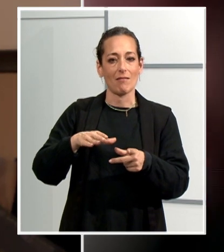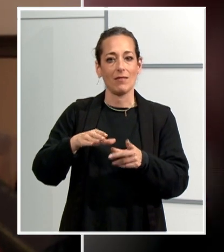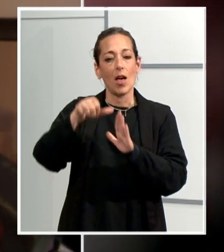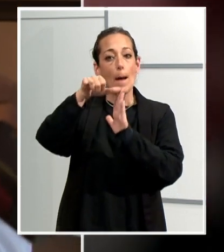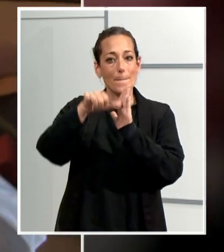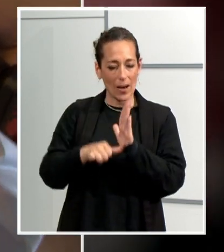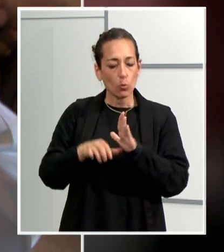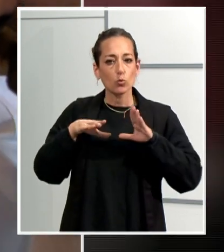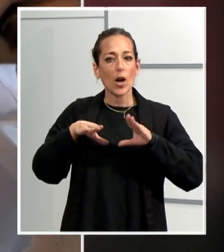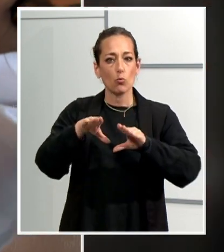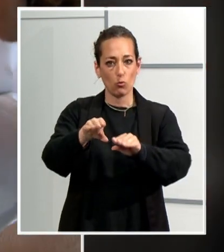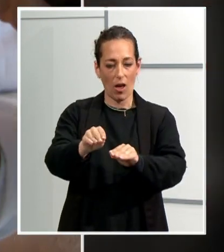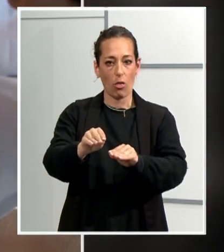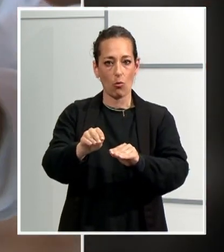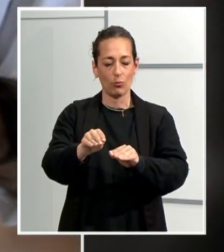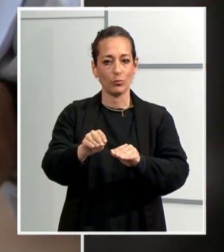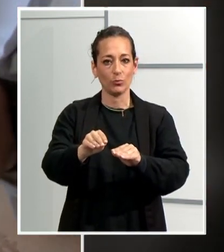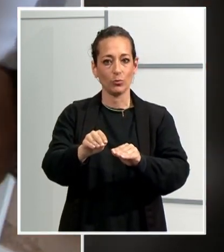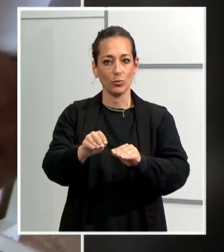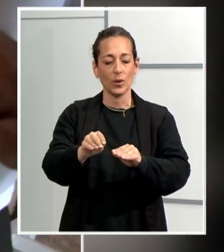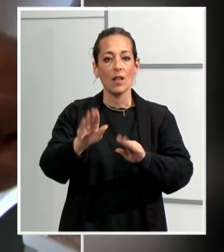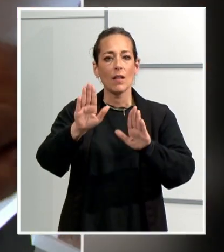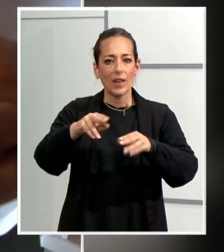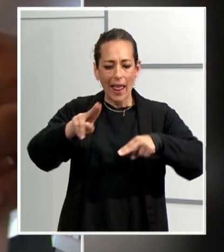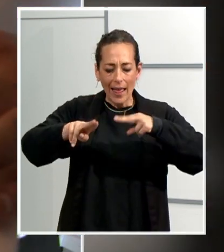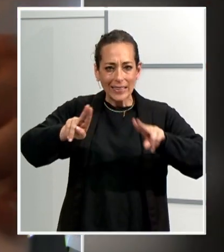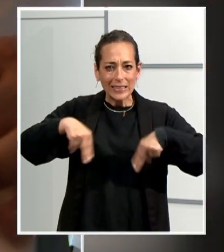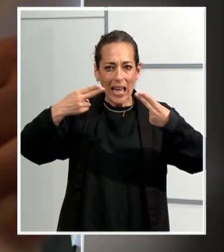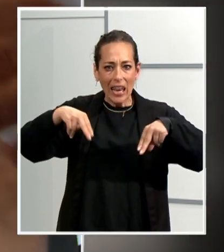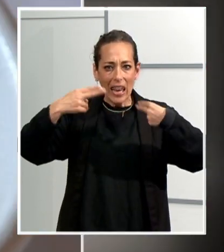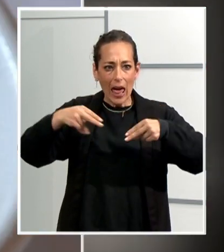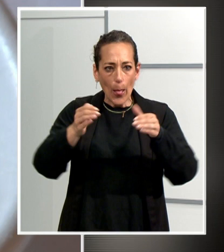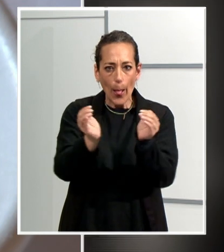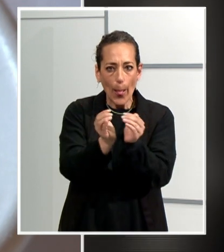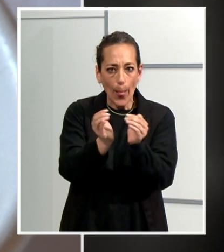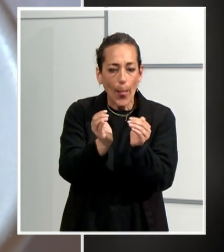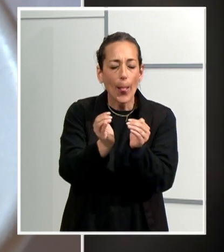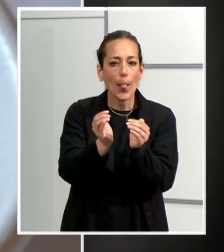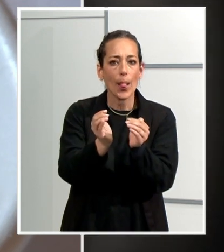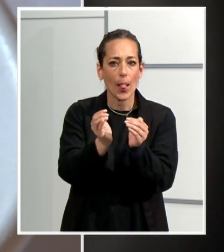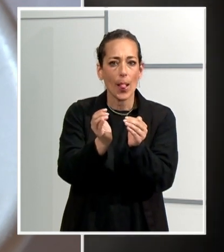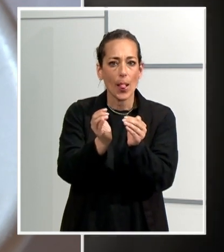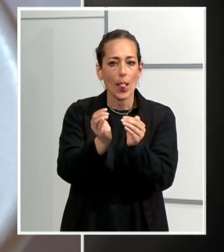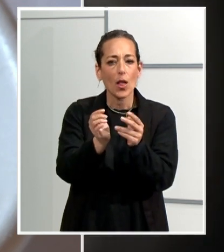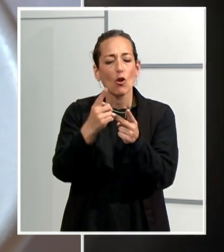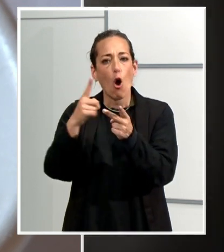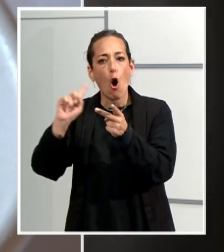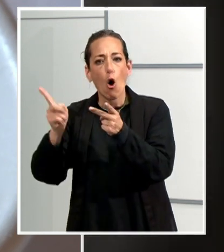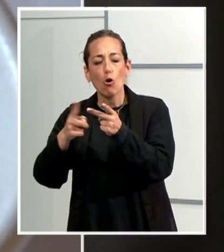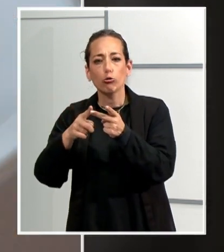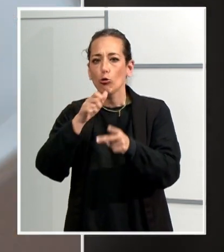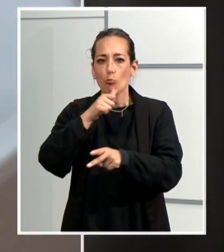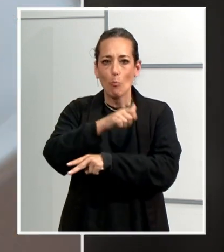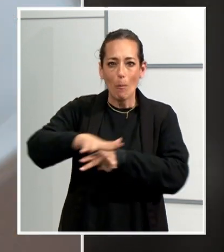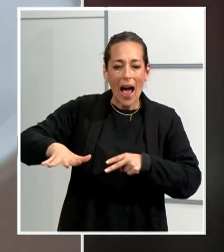amanida, les hem distribuït en tres mides, hem fet una amanida amb les nenes petitones i després hem fet un mar i muntanya amb una mica de